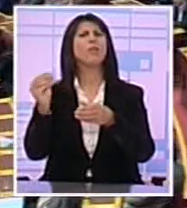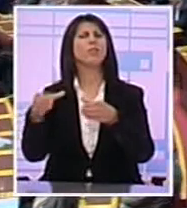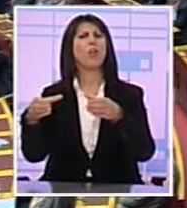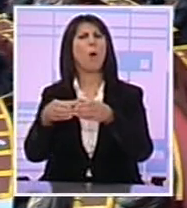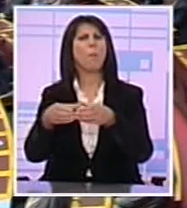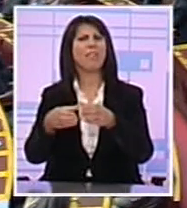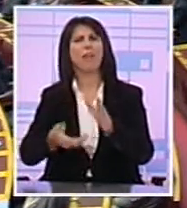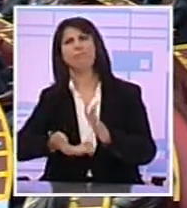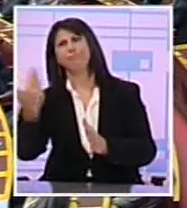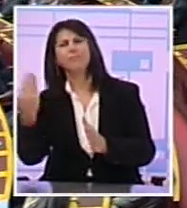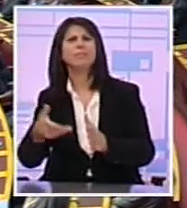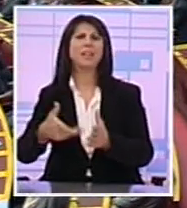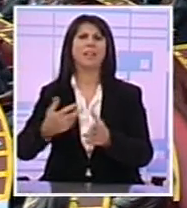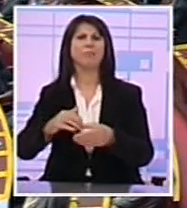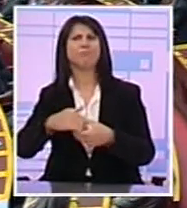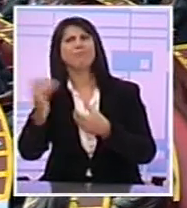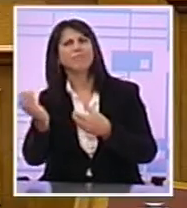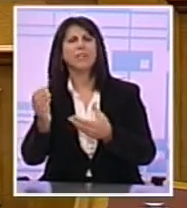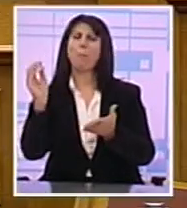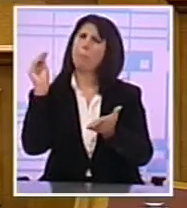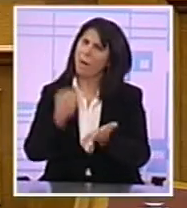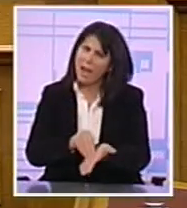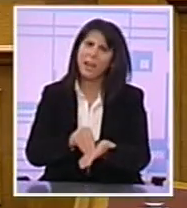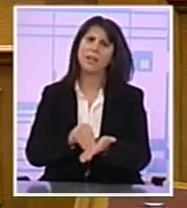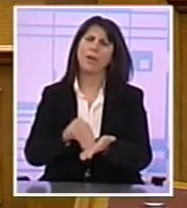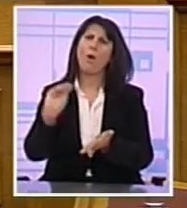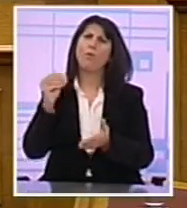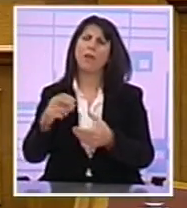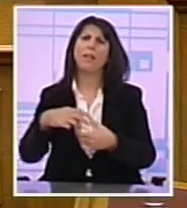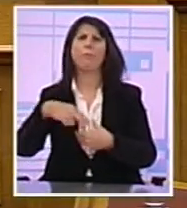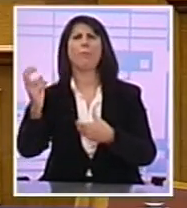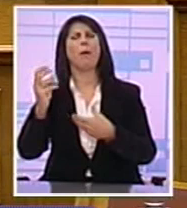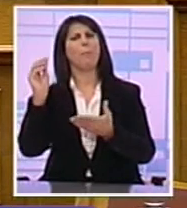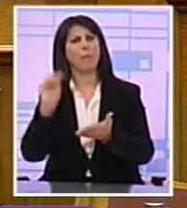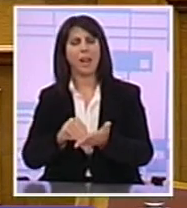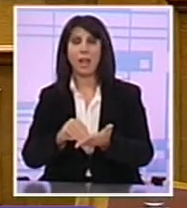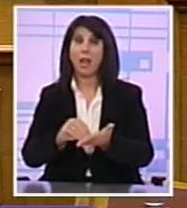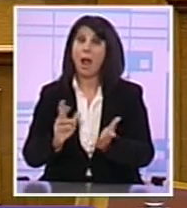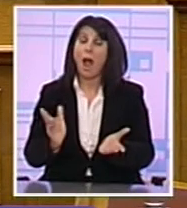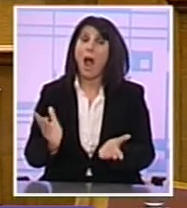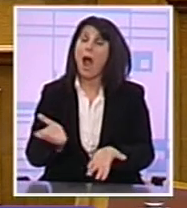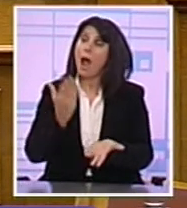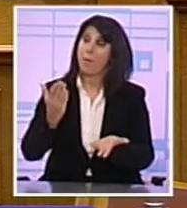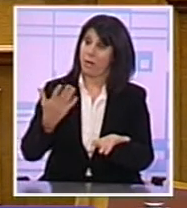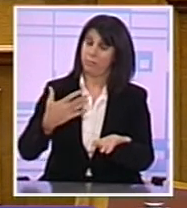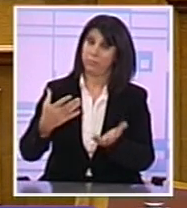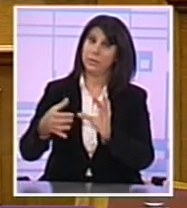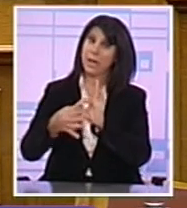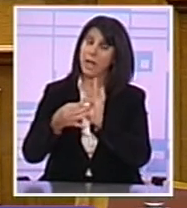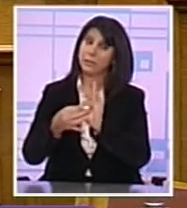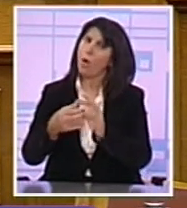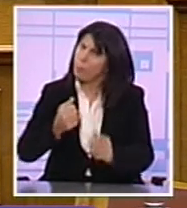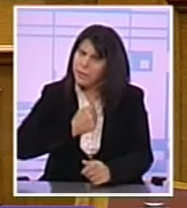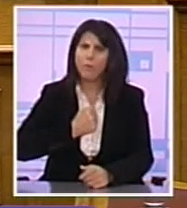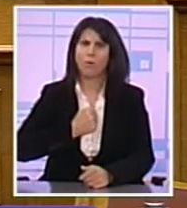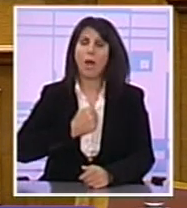Από την έθνουσα Να αποχωρήσουν για άλλη μια φορά από την Βουλή Εάν είναι να συνεργαστούμε Και το πιστεύω Εάν είναι